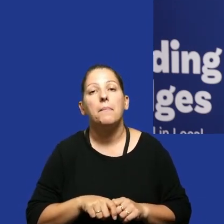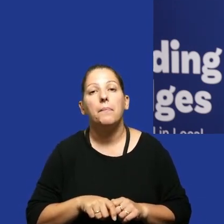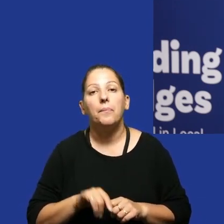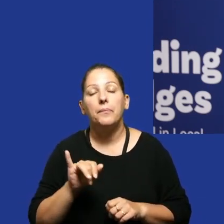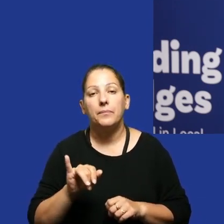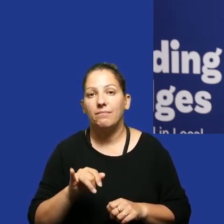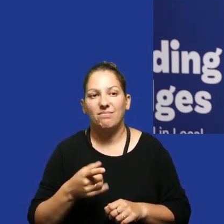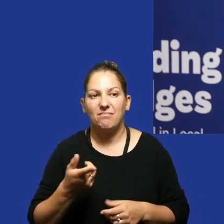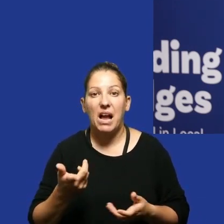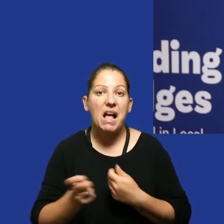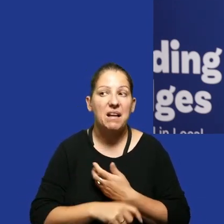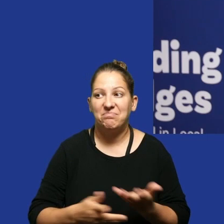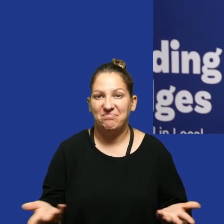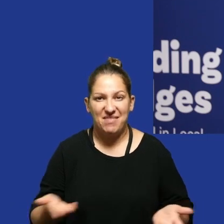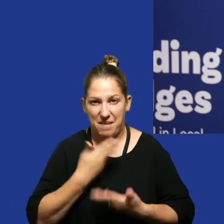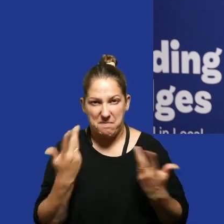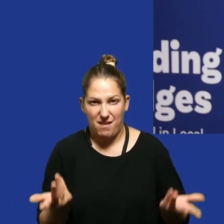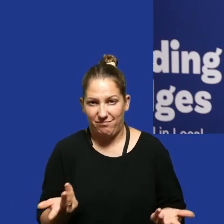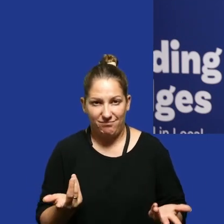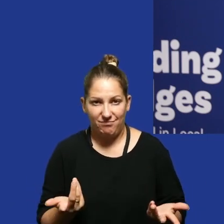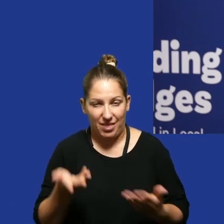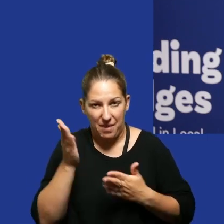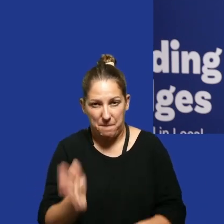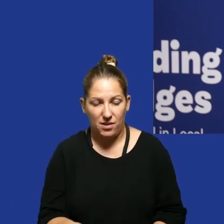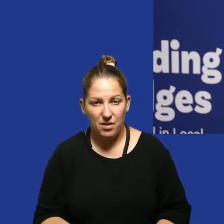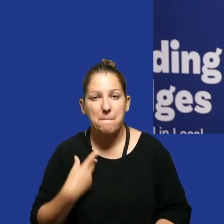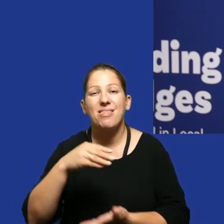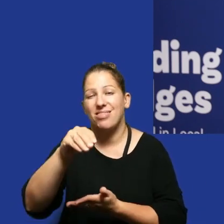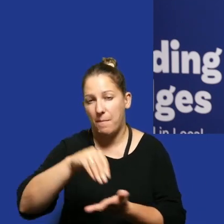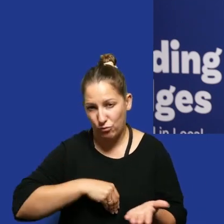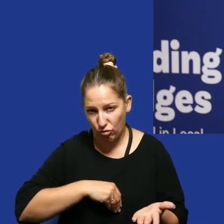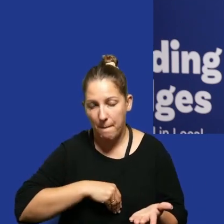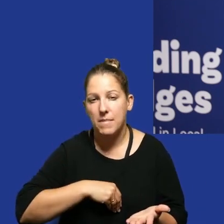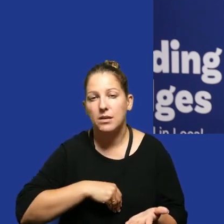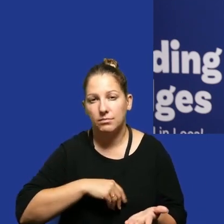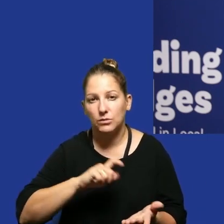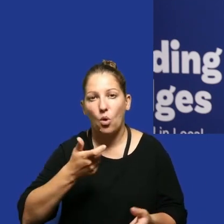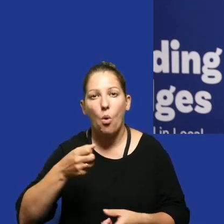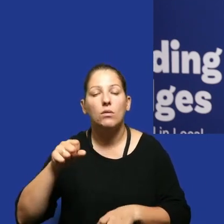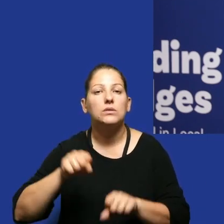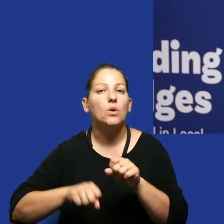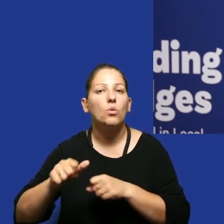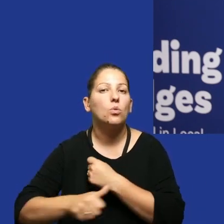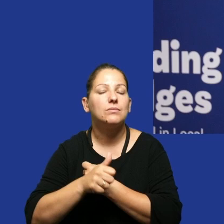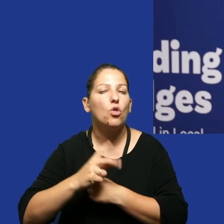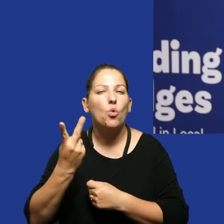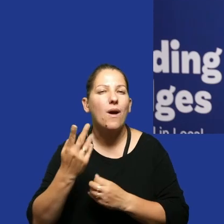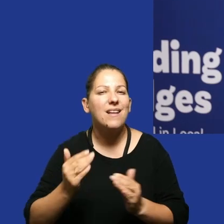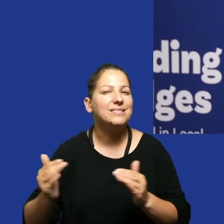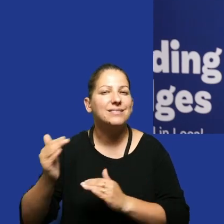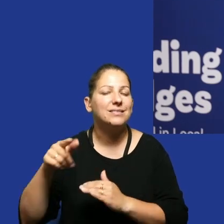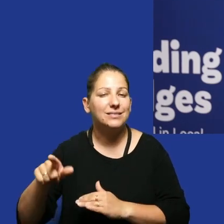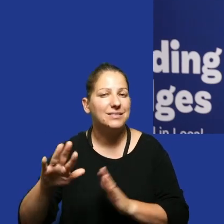I żadnych konsekwencji nie ma. I nie będzie. Znaczy napiszemy o tym, co sąd w uzasadnieniu w drugiej instancji